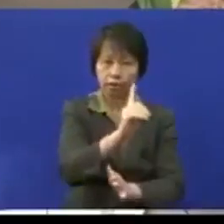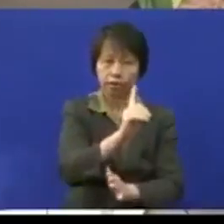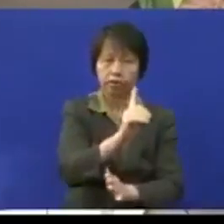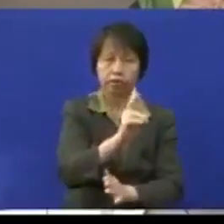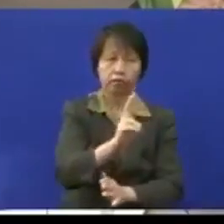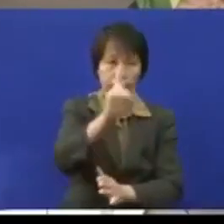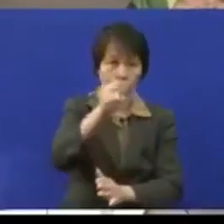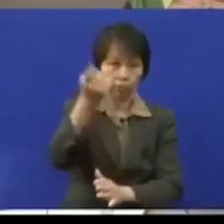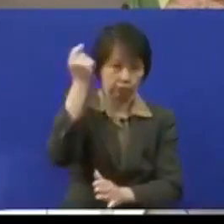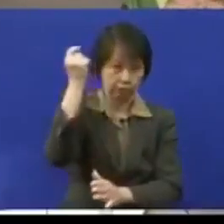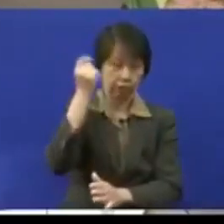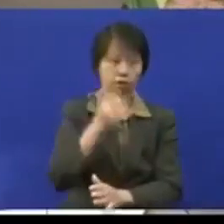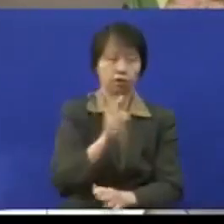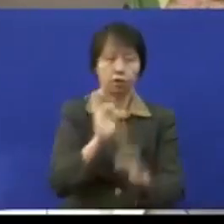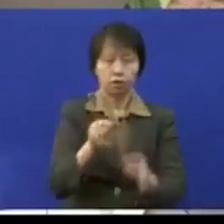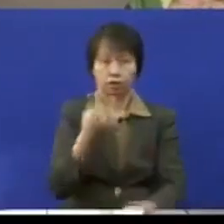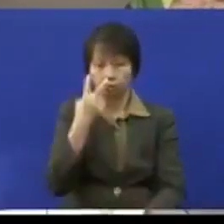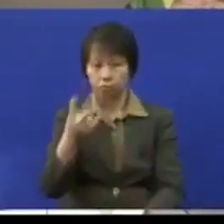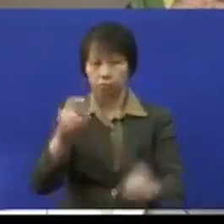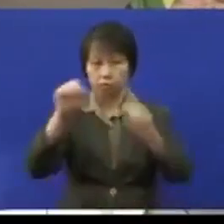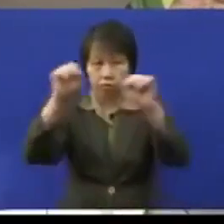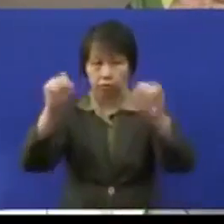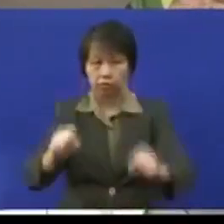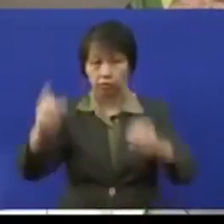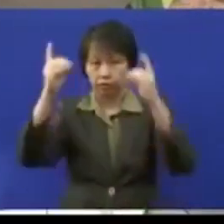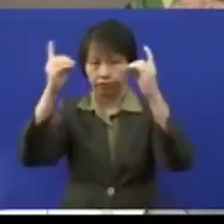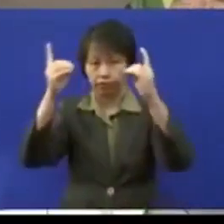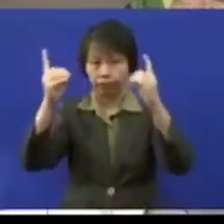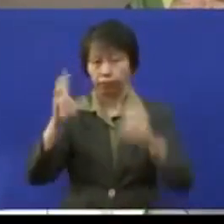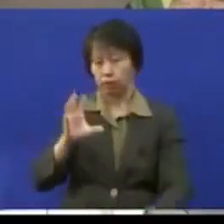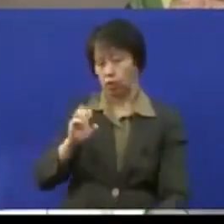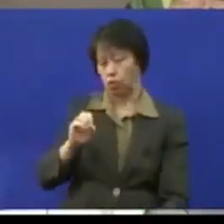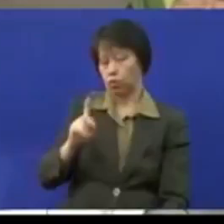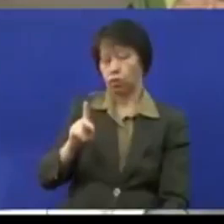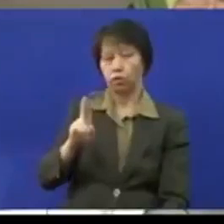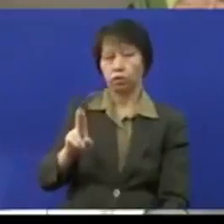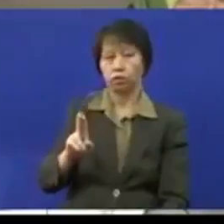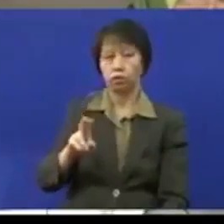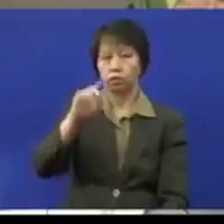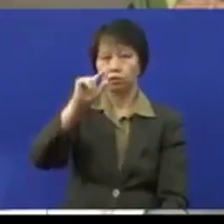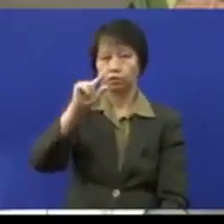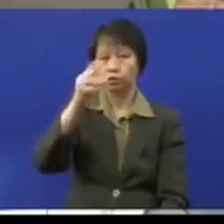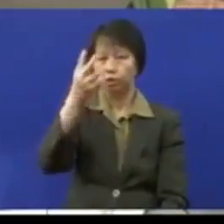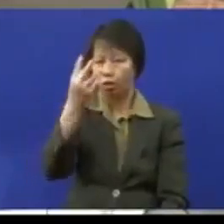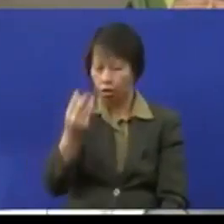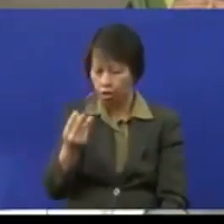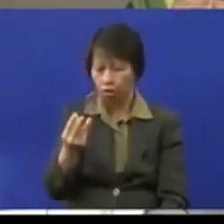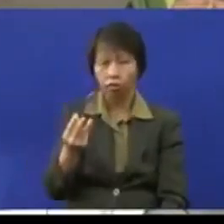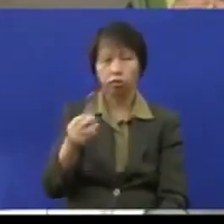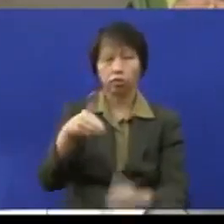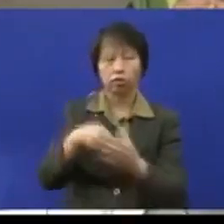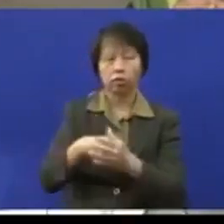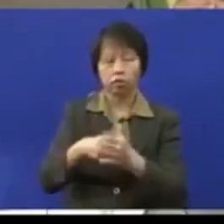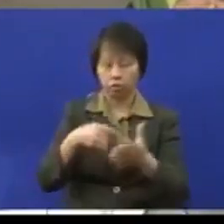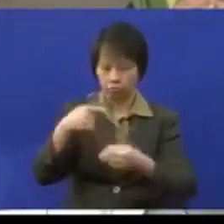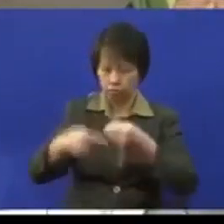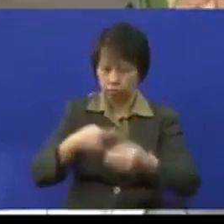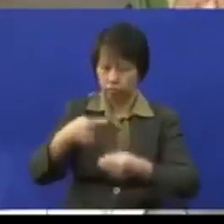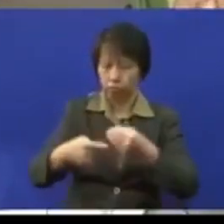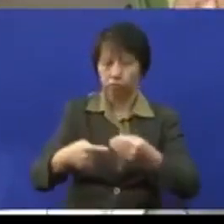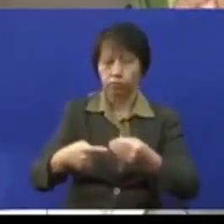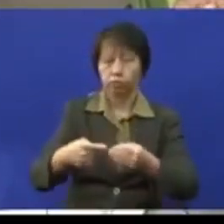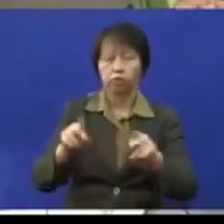kalau kita lihat sebenarnya sistem pendidikan untuk OKU ini agak sedikit menguncup menguncup dalam konteks dia